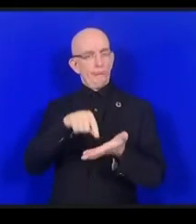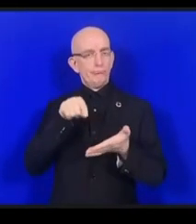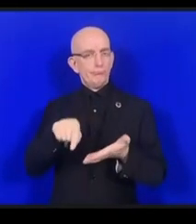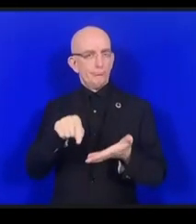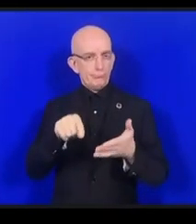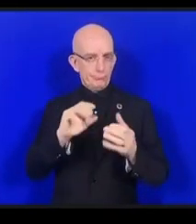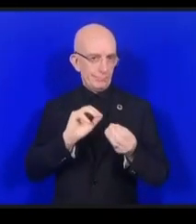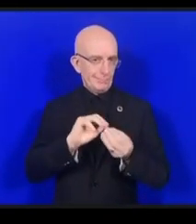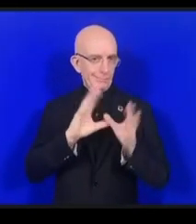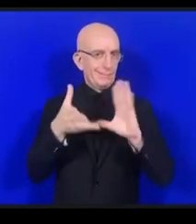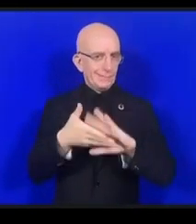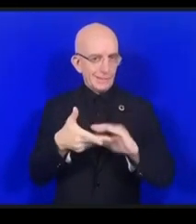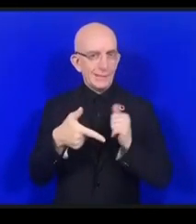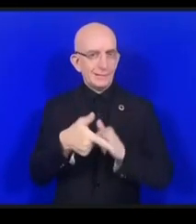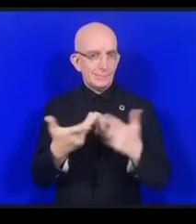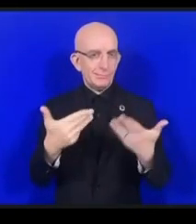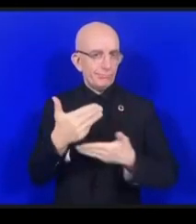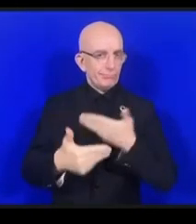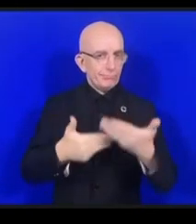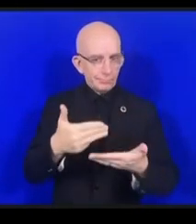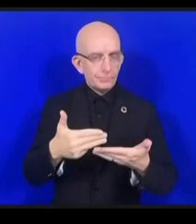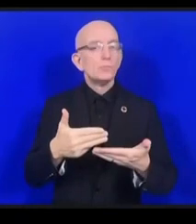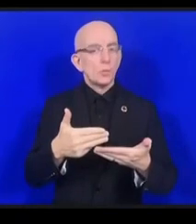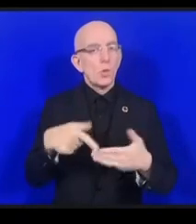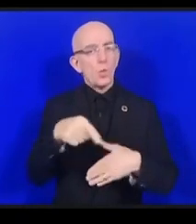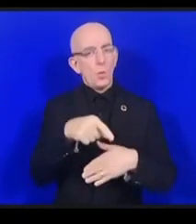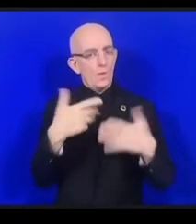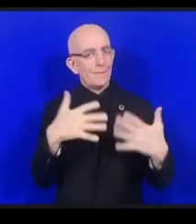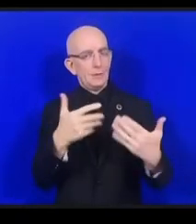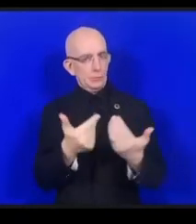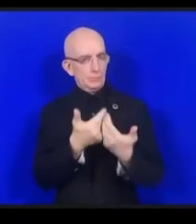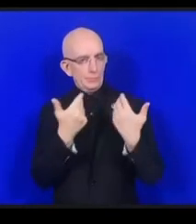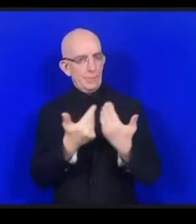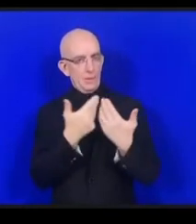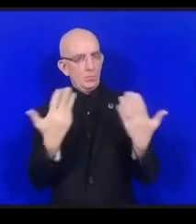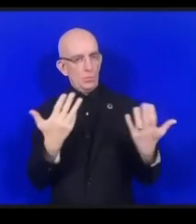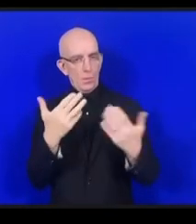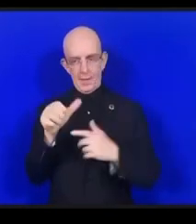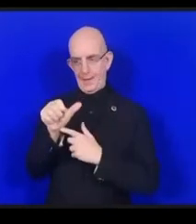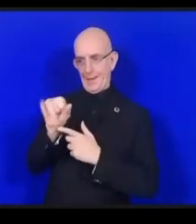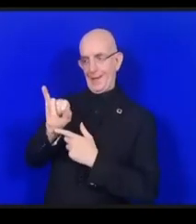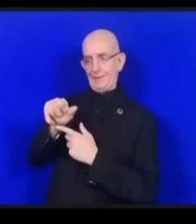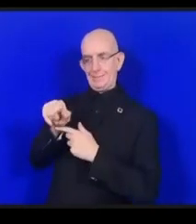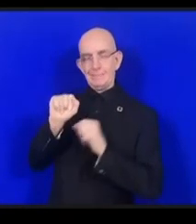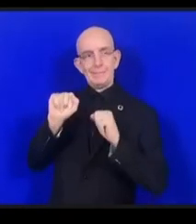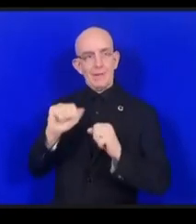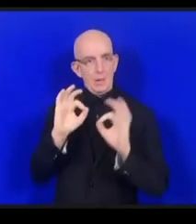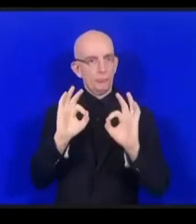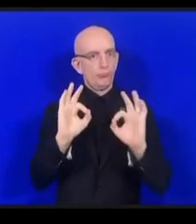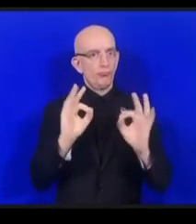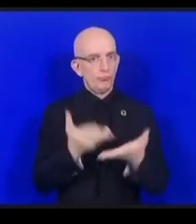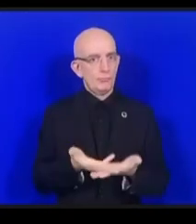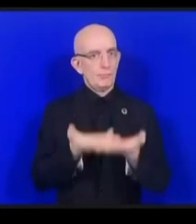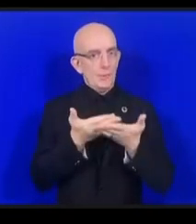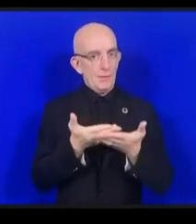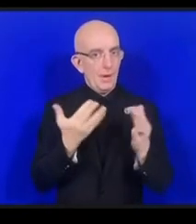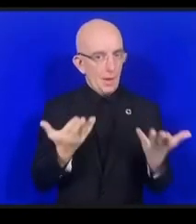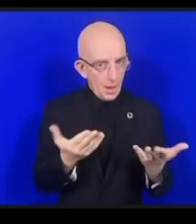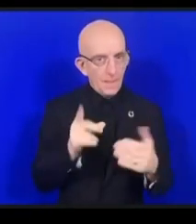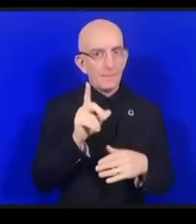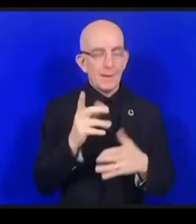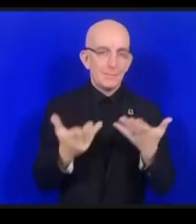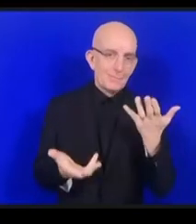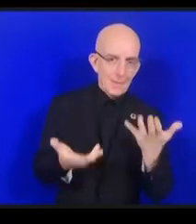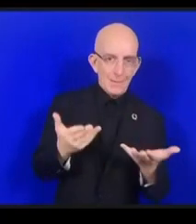artificielle peut être bénéfique et dans certains cas maléfique. Je passe maintenant à Avri Doria qui